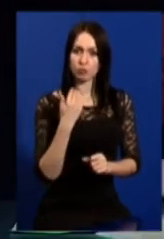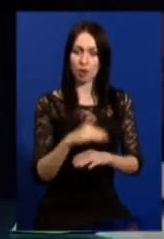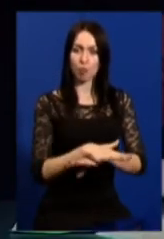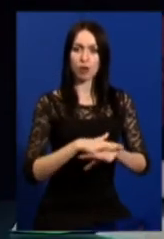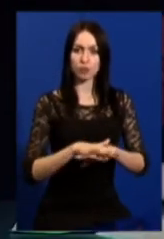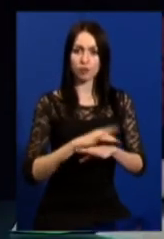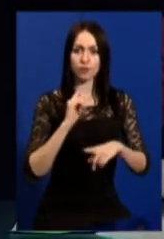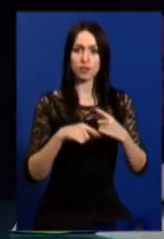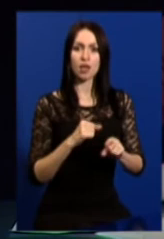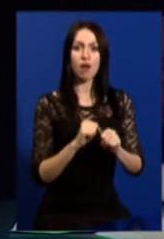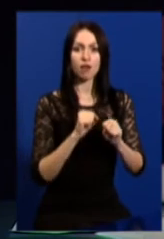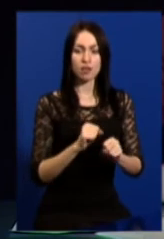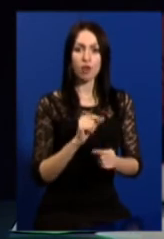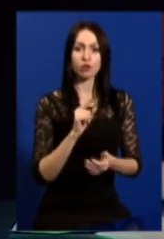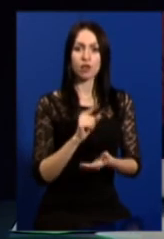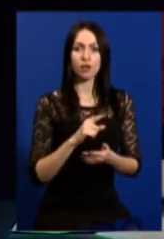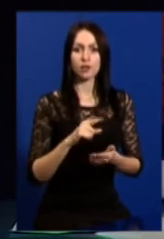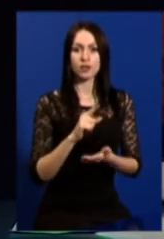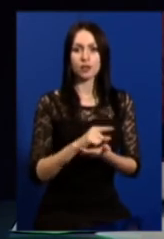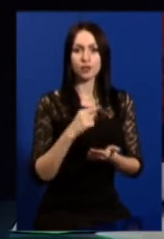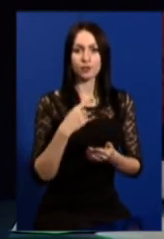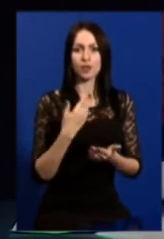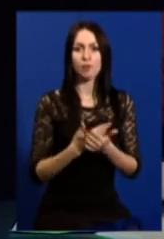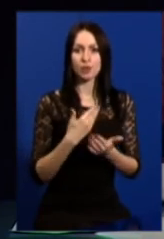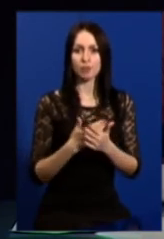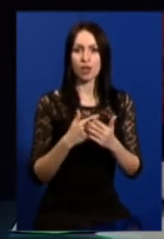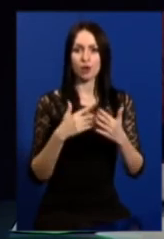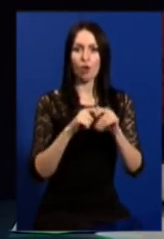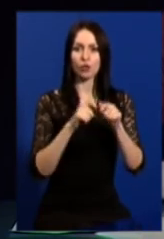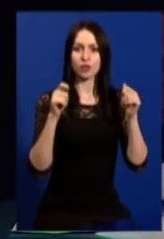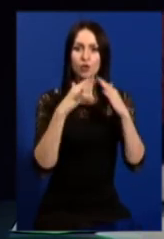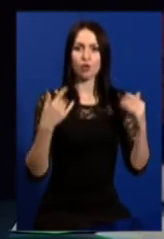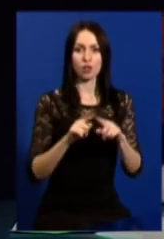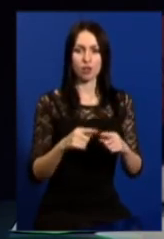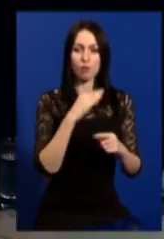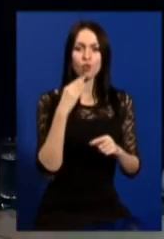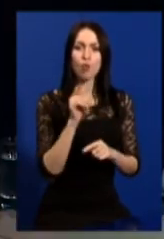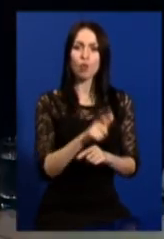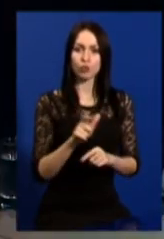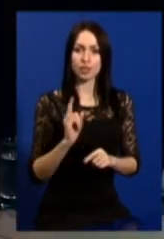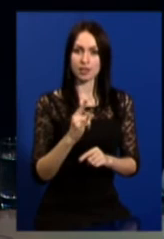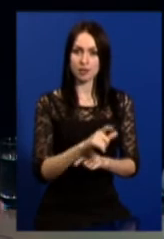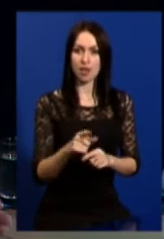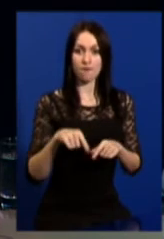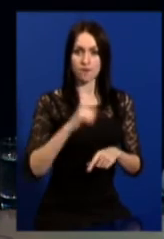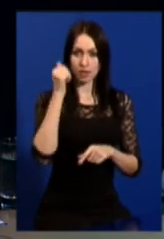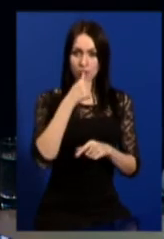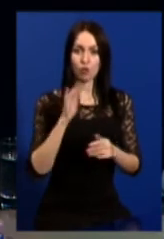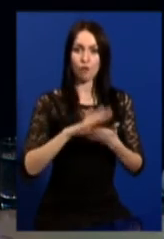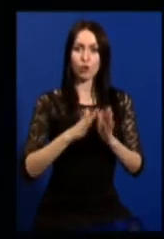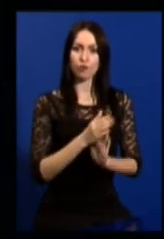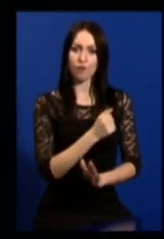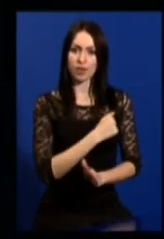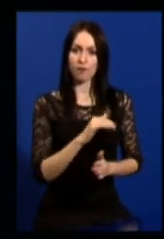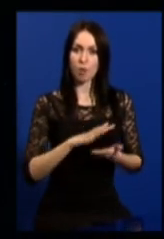заходи завжди охороняються додатково. Ось, наприклад, ялинки, відкриття ялинок, це велика кількість дітей, у першу чергу. Цього року, в умовах воєнного